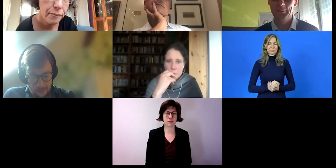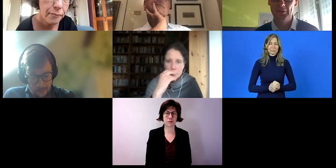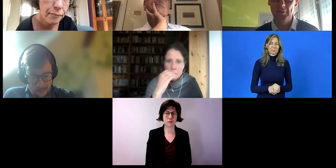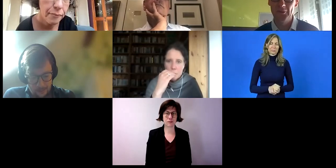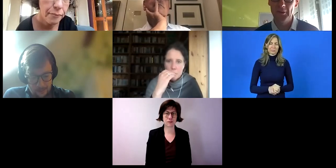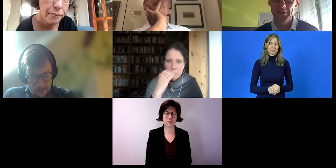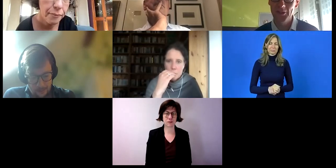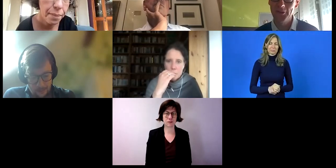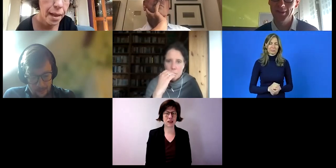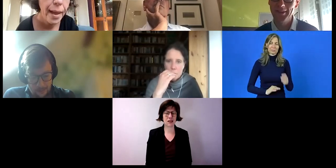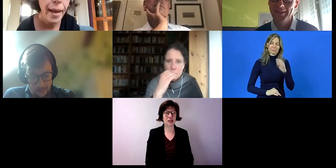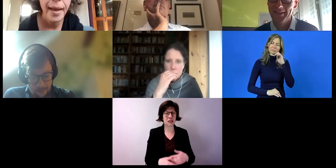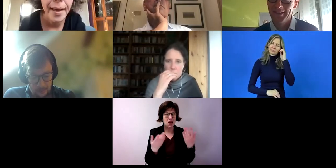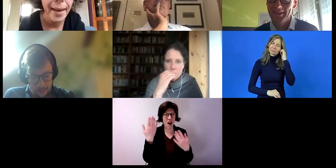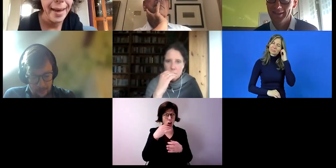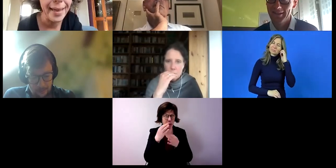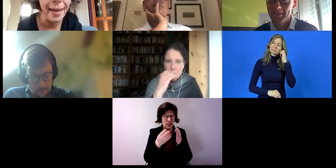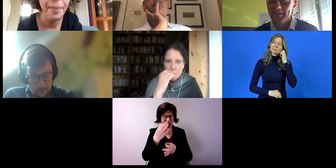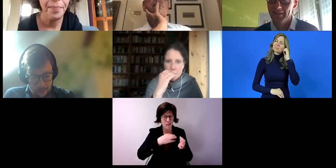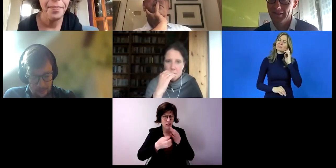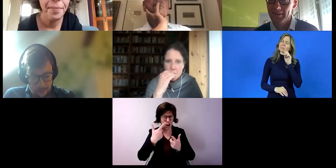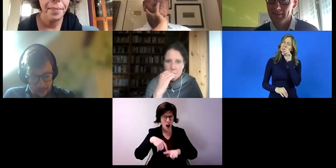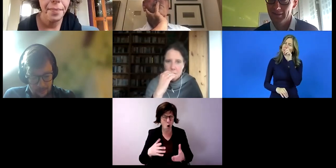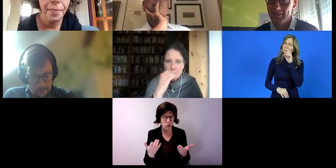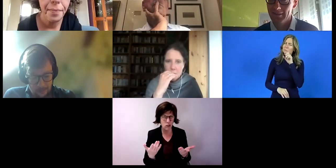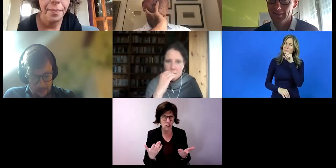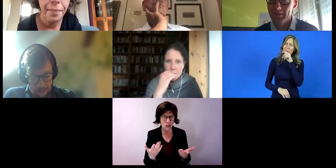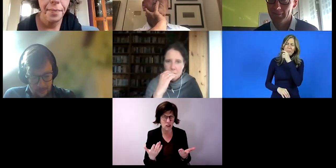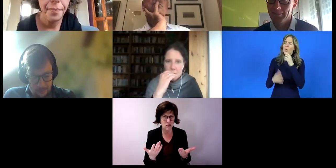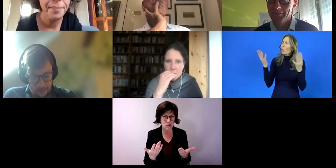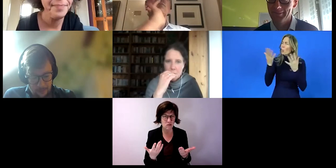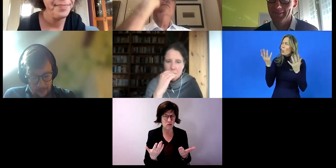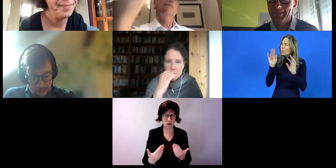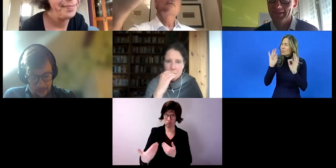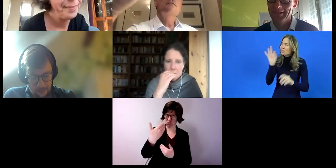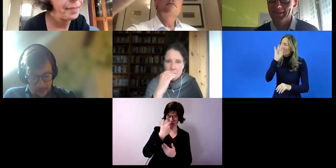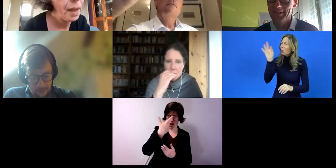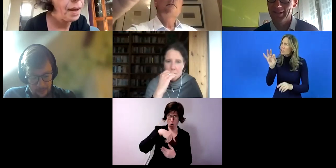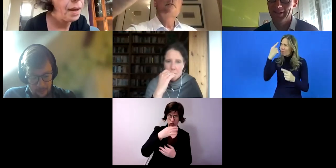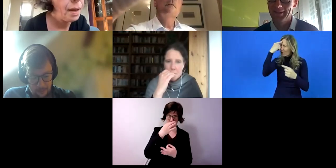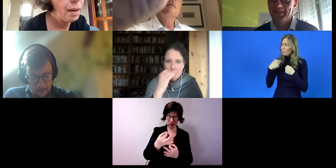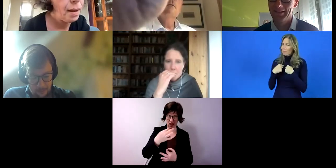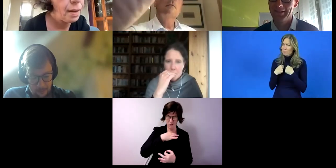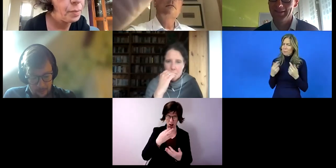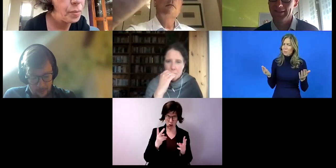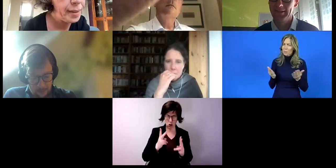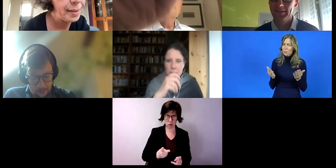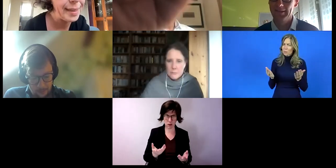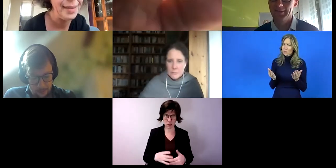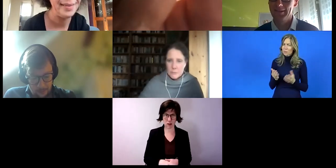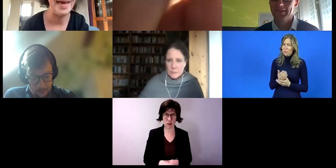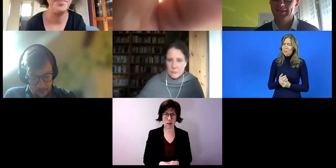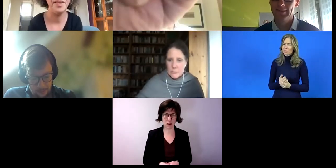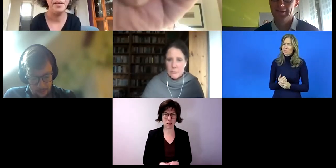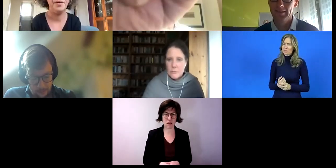Was war eine spezielle Frage? Ja, das war eine an mich gerichtete, spezifische Frage. Einen Moment.